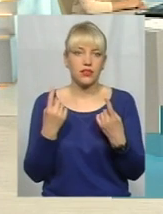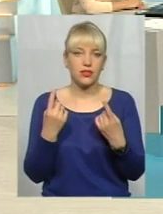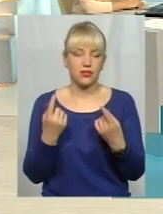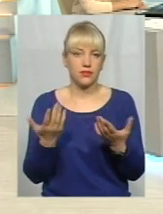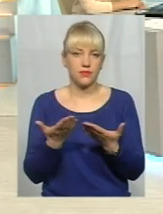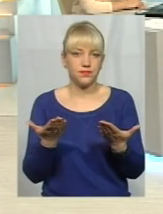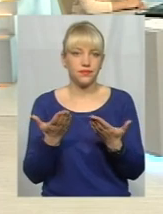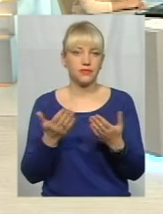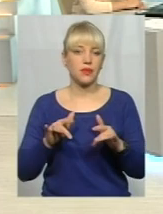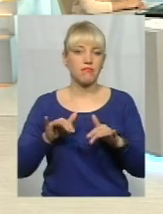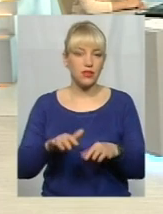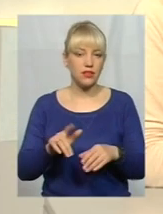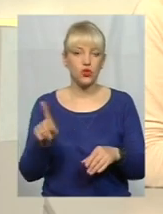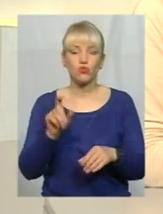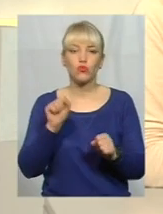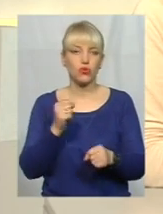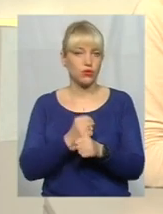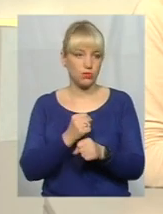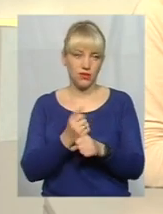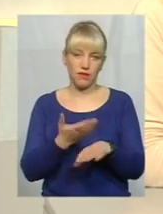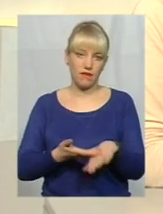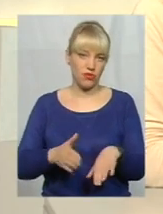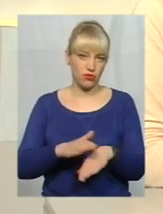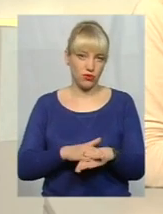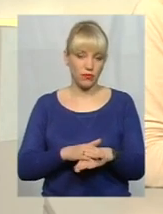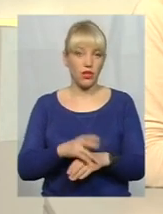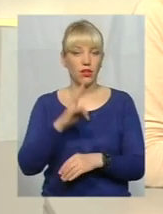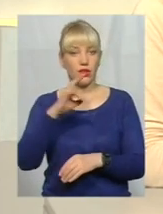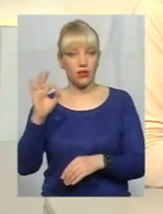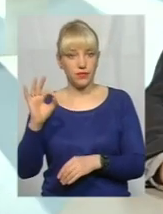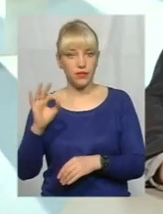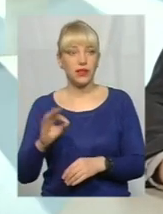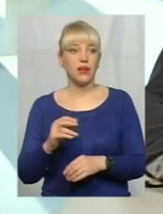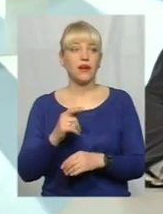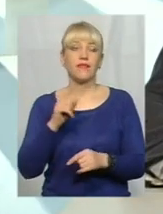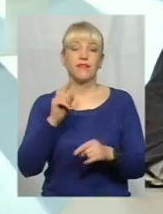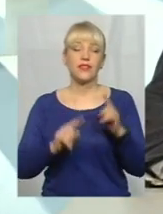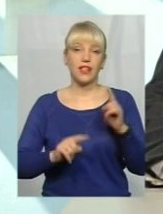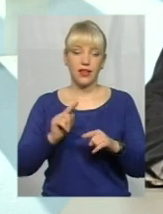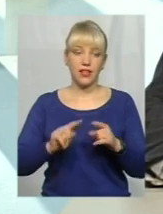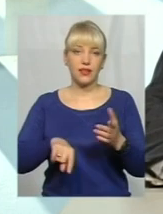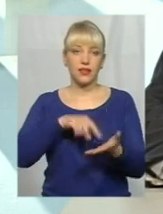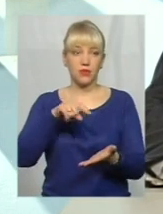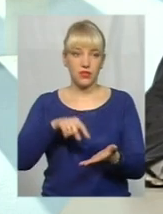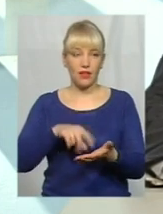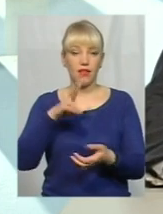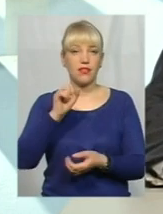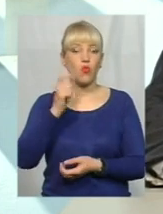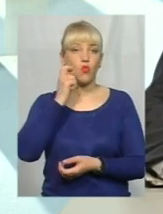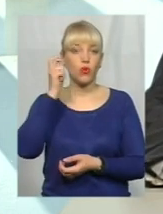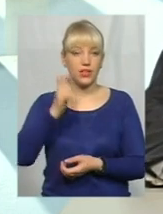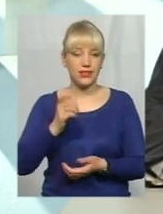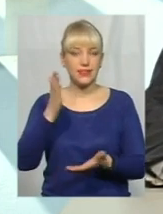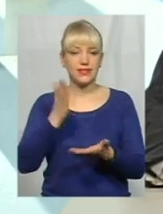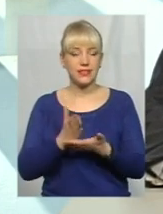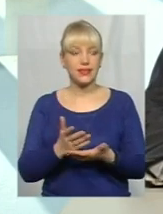цього можна зробити, ну, дуже важко. Але в деяких містах вже є на Україні, де